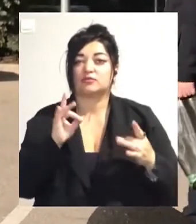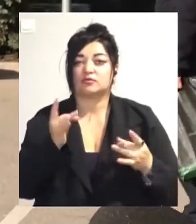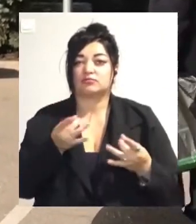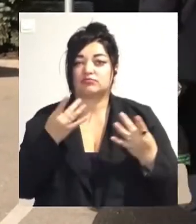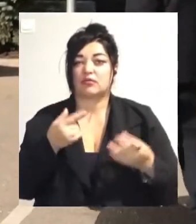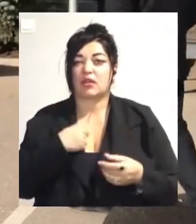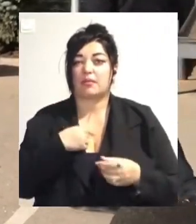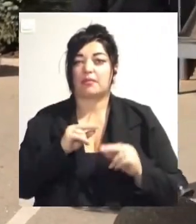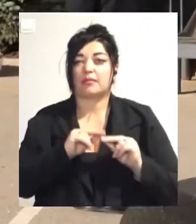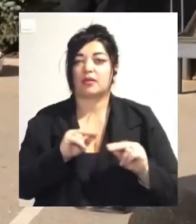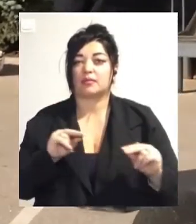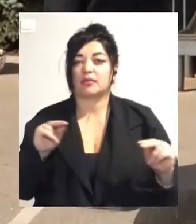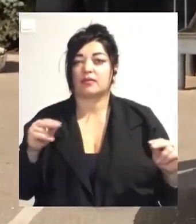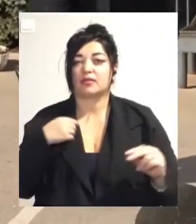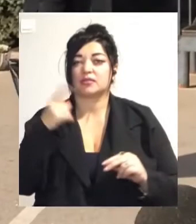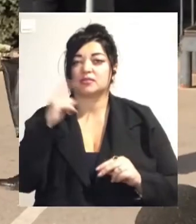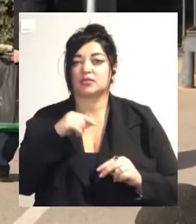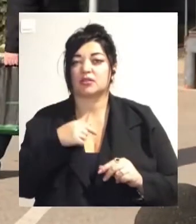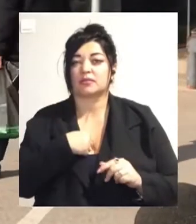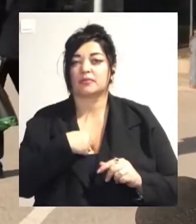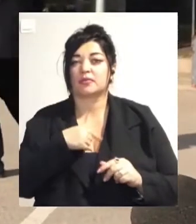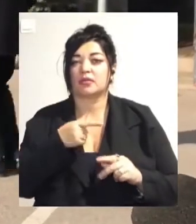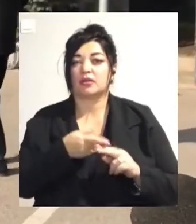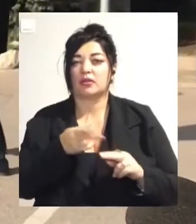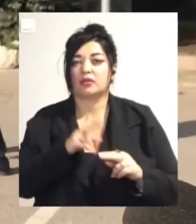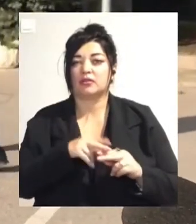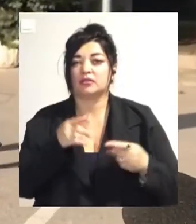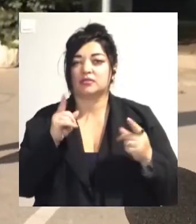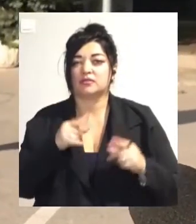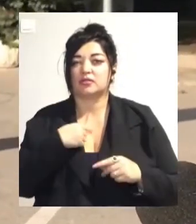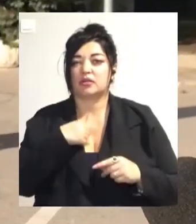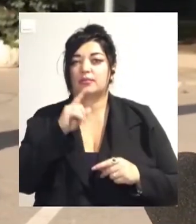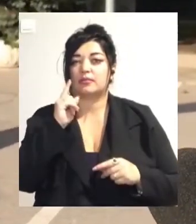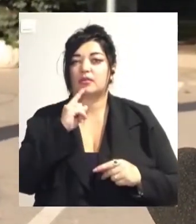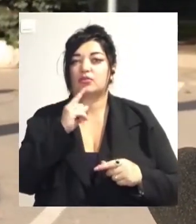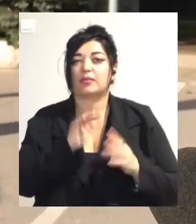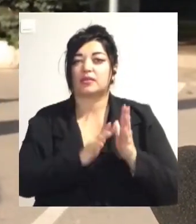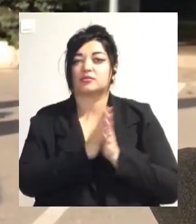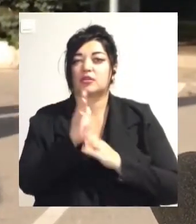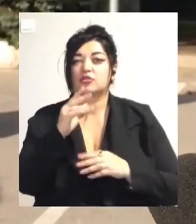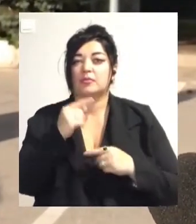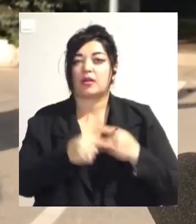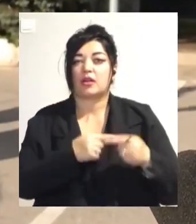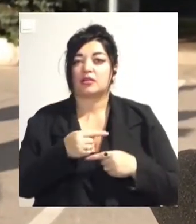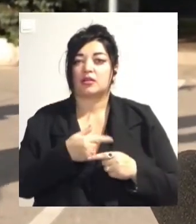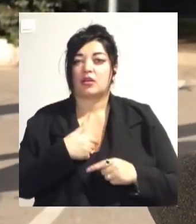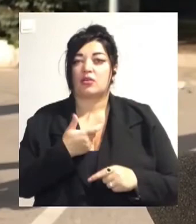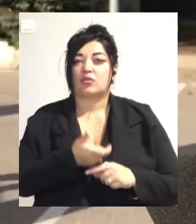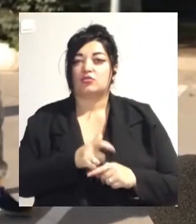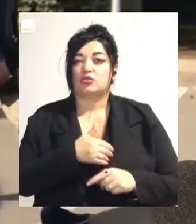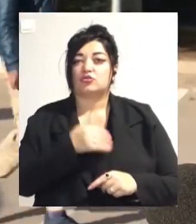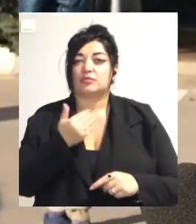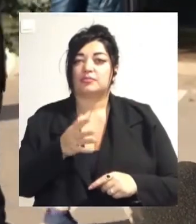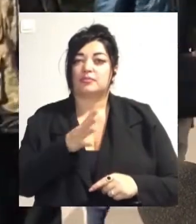теж знаходжу їх в інтернеті. Для мені це все дуже неутішительно, я молоде підростаюче покоління, я дуже хочу, щоб я